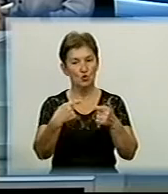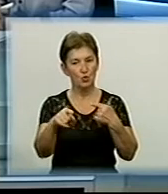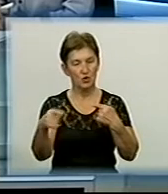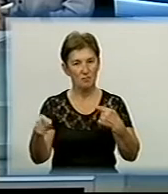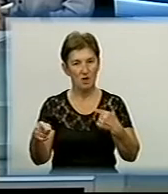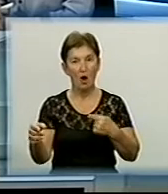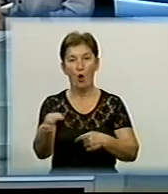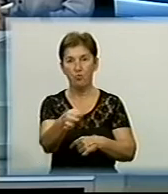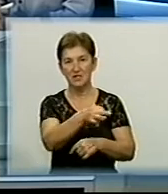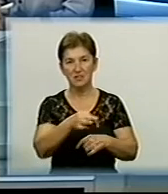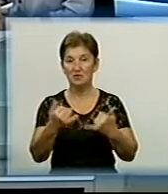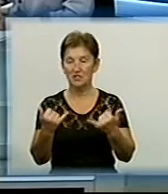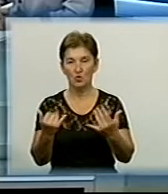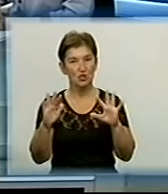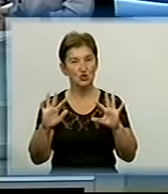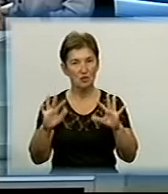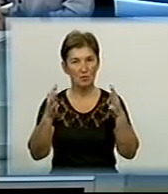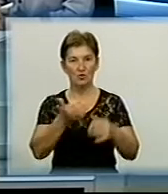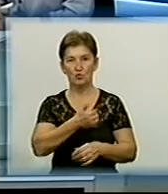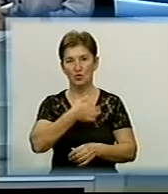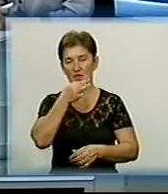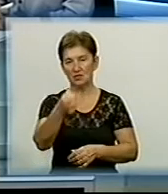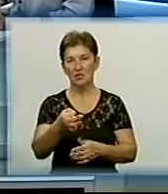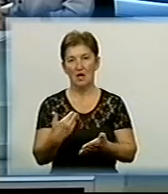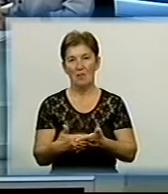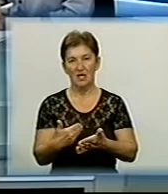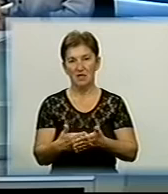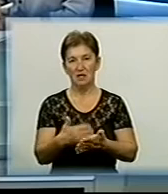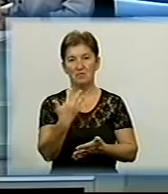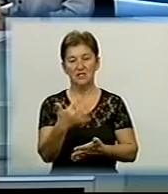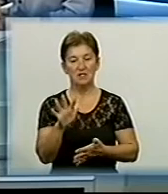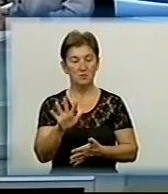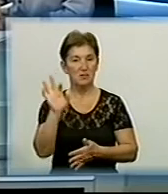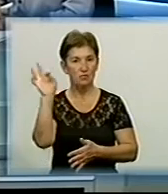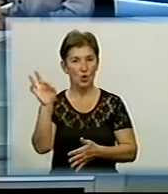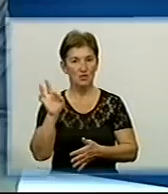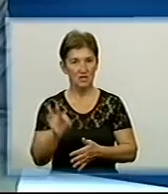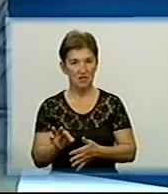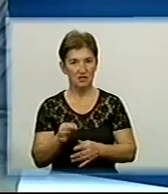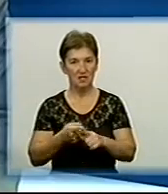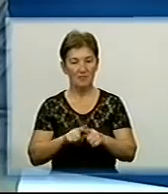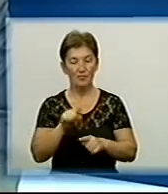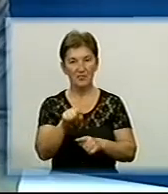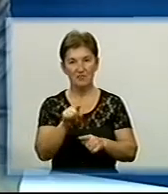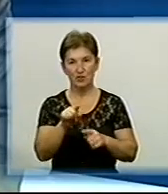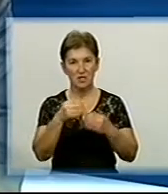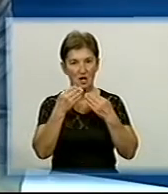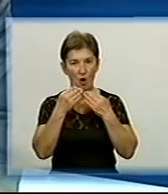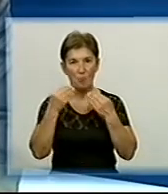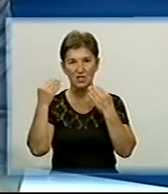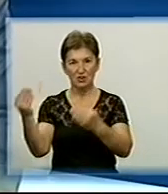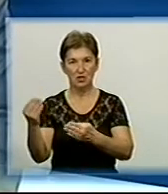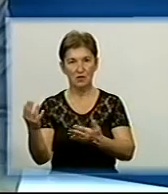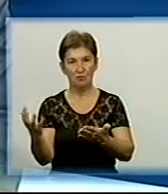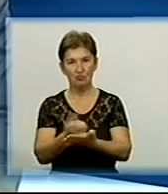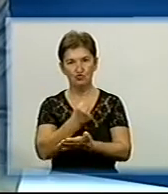На сьогоднішній момент хотів сказати, що Порядка 55% от цих обращень Получили роз'яснення